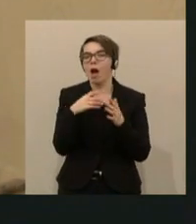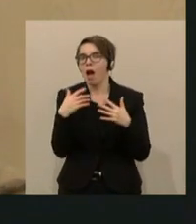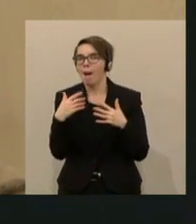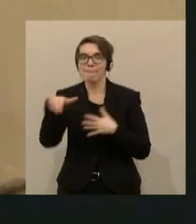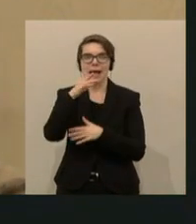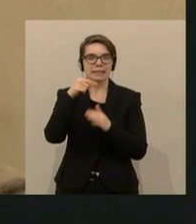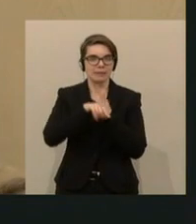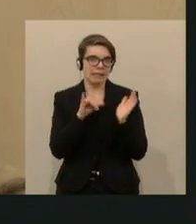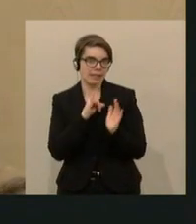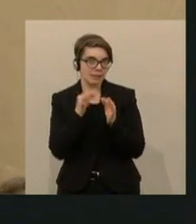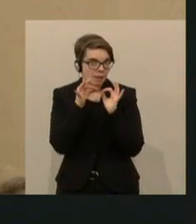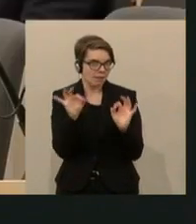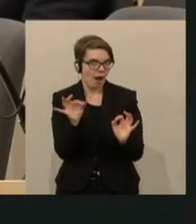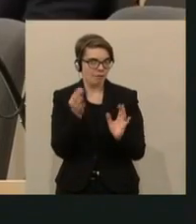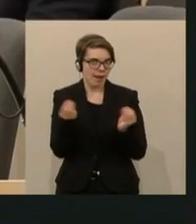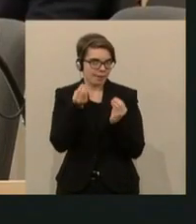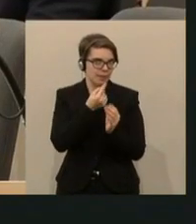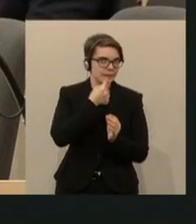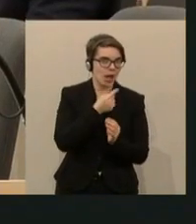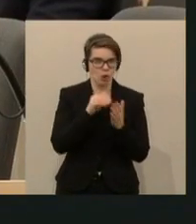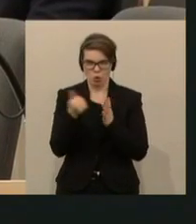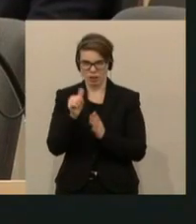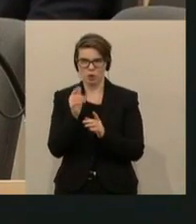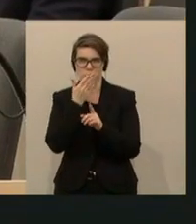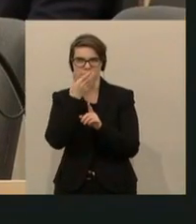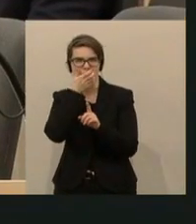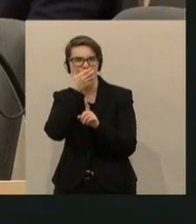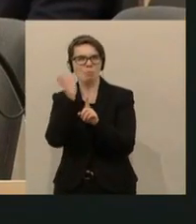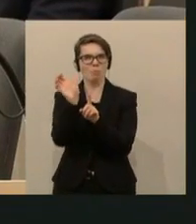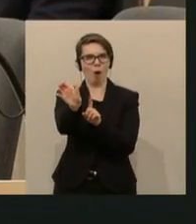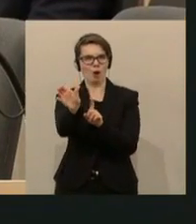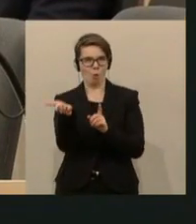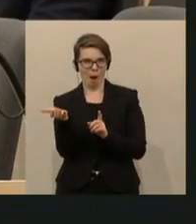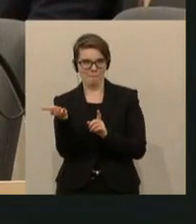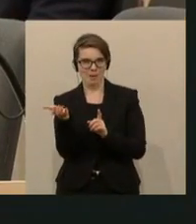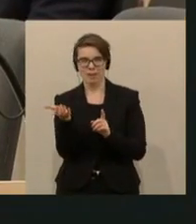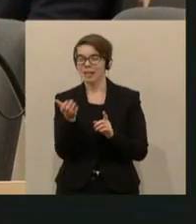Die ist mundtotmachende Interessensvertretung auch noch. So, und jetzt bleibt die Frage.